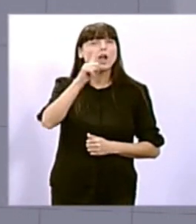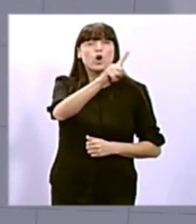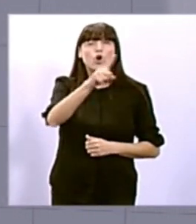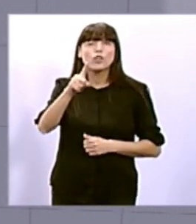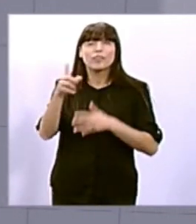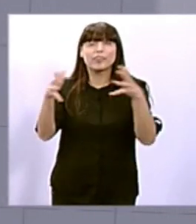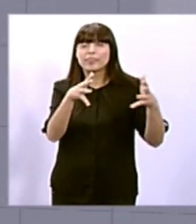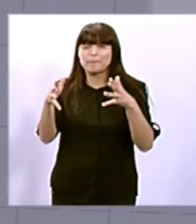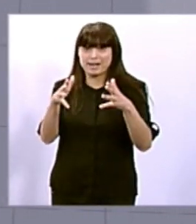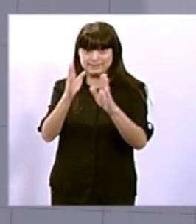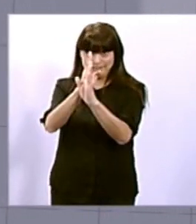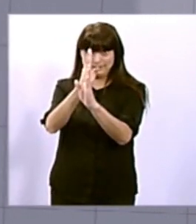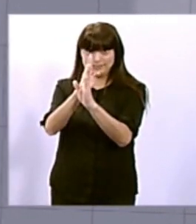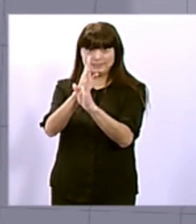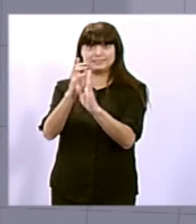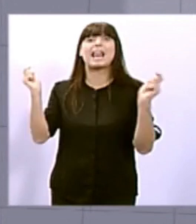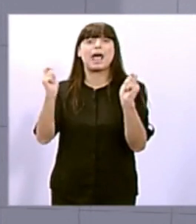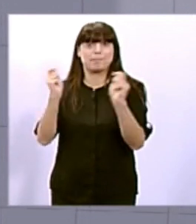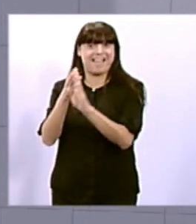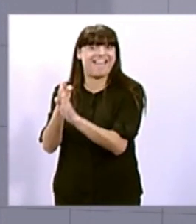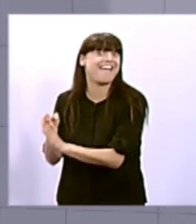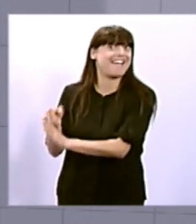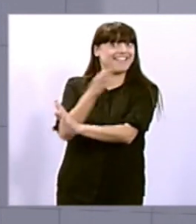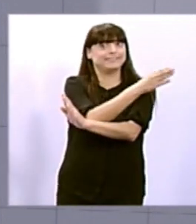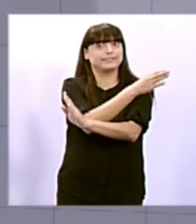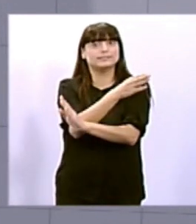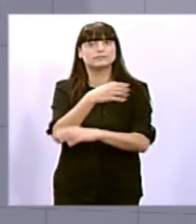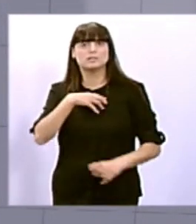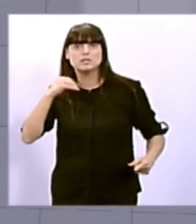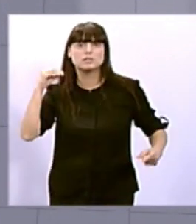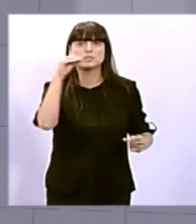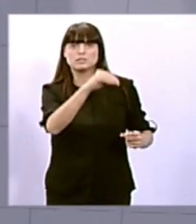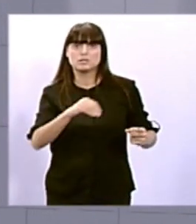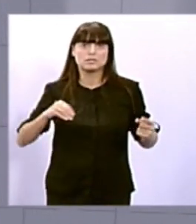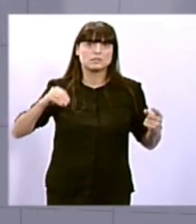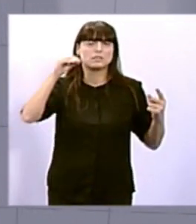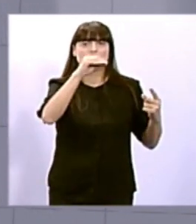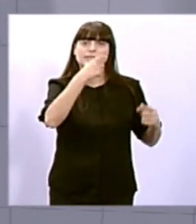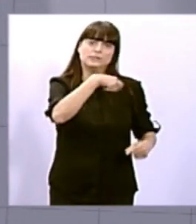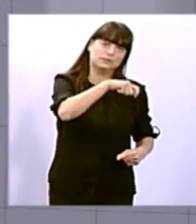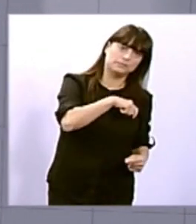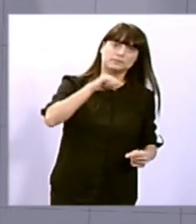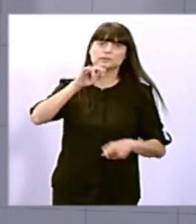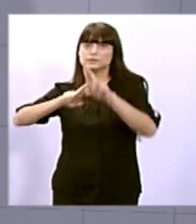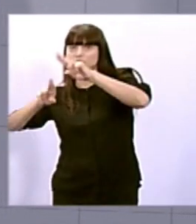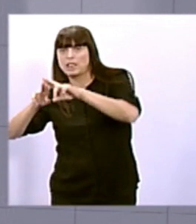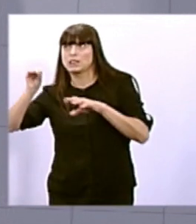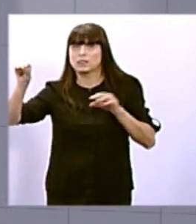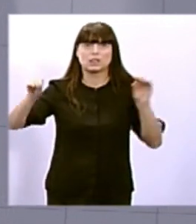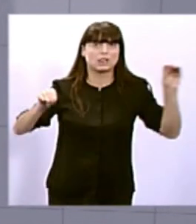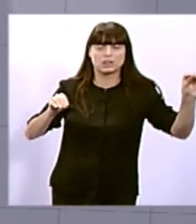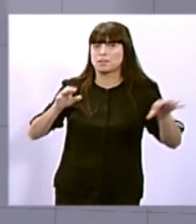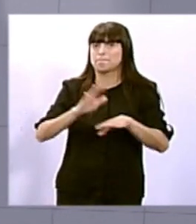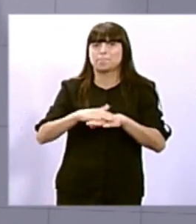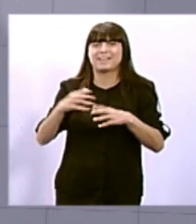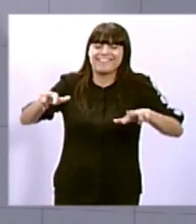reclamem des del municipalisme català i que així li vam manifestar al president Torra en una reunió prèvia a la declaració de l'estat d'alarma per a